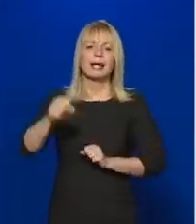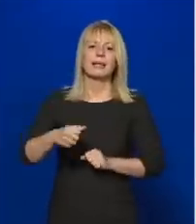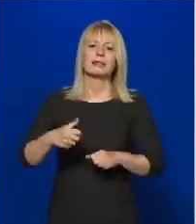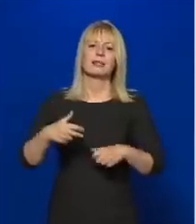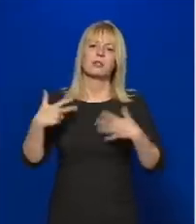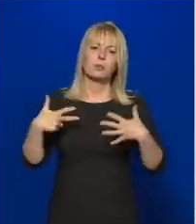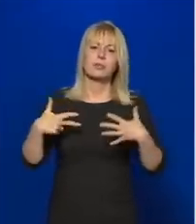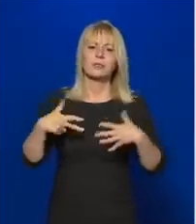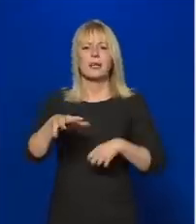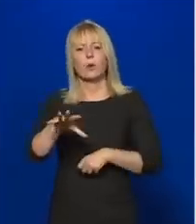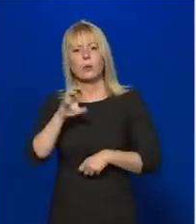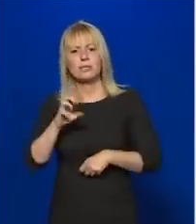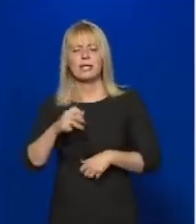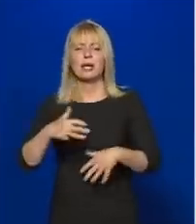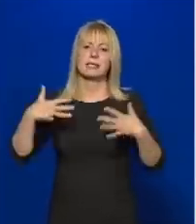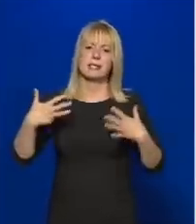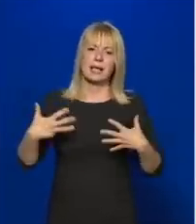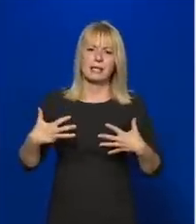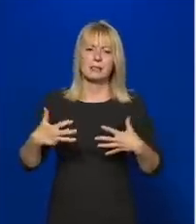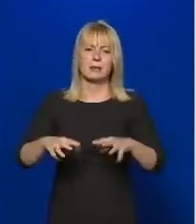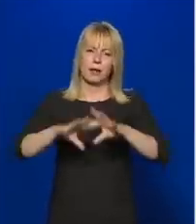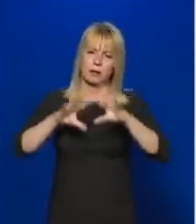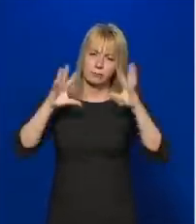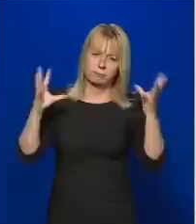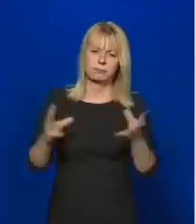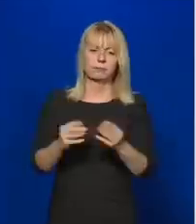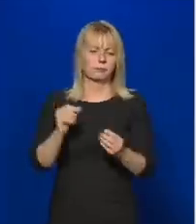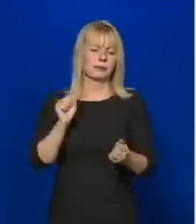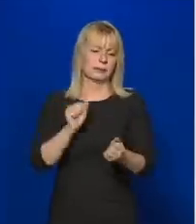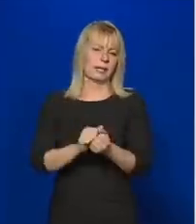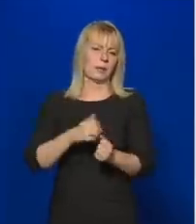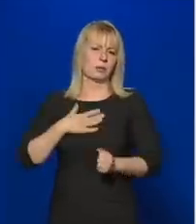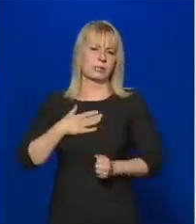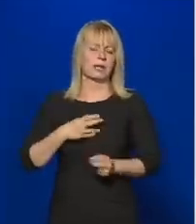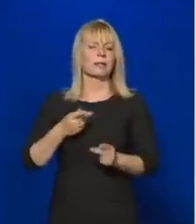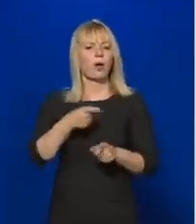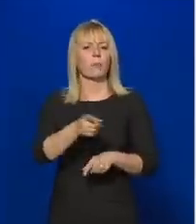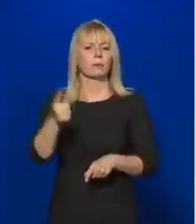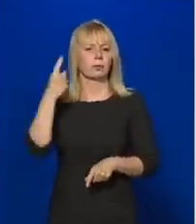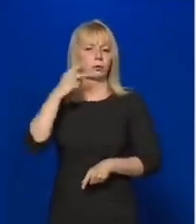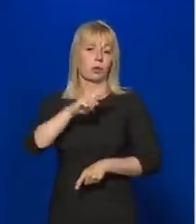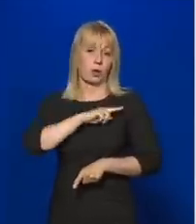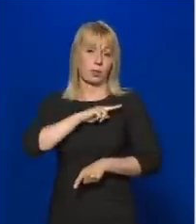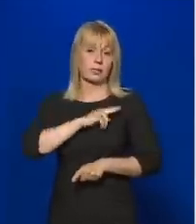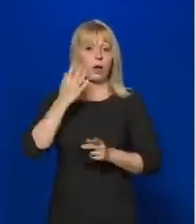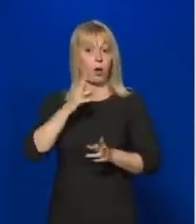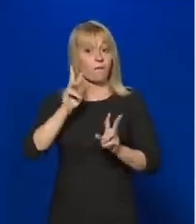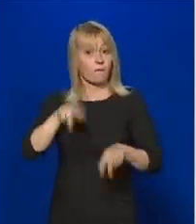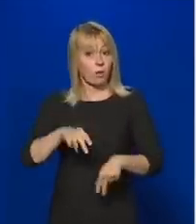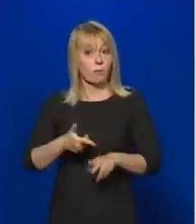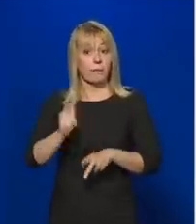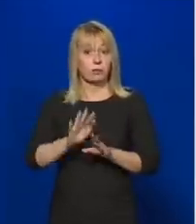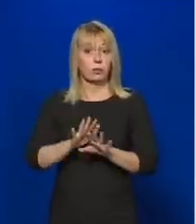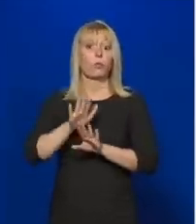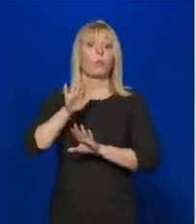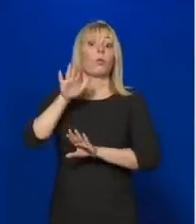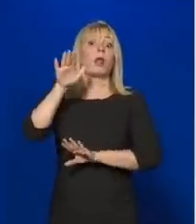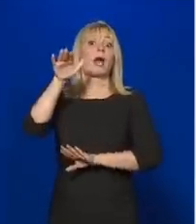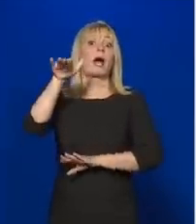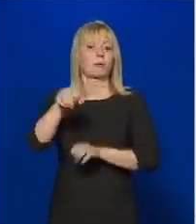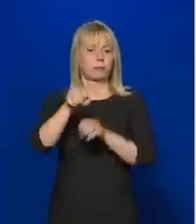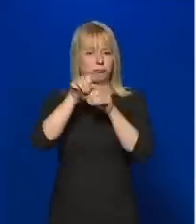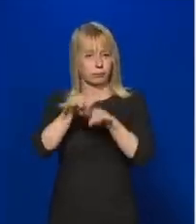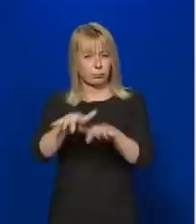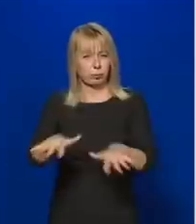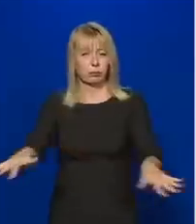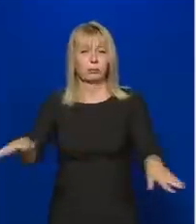-9000 légeztetőgép számot, ami garanciát ad arra, hogy ha akár van egy második hulláma a járványnak, akár más